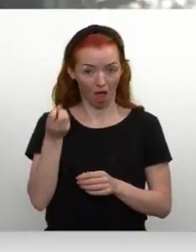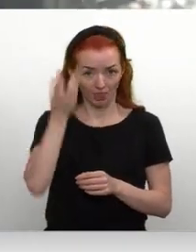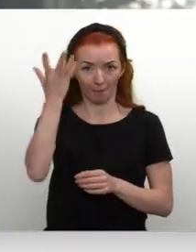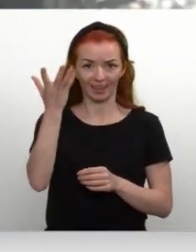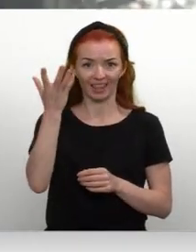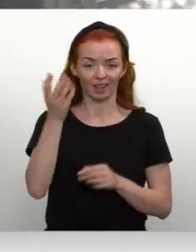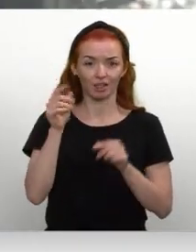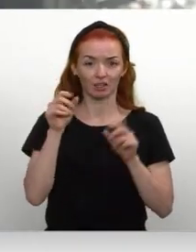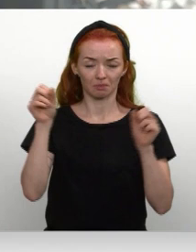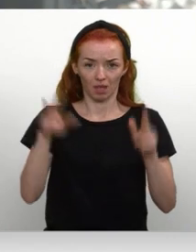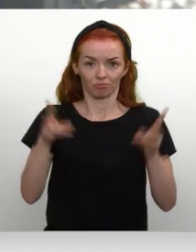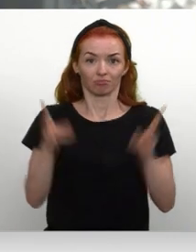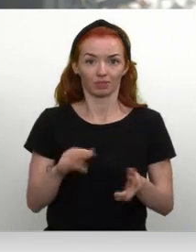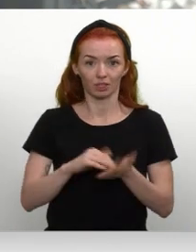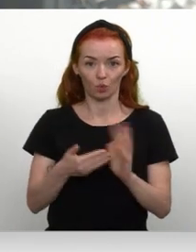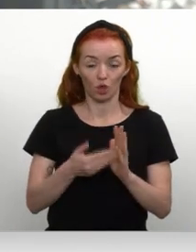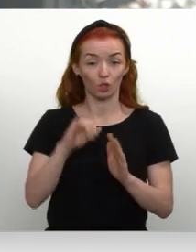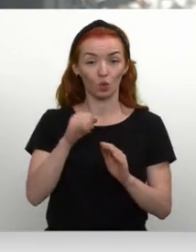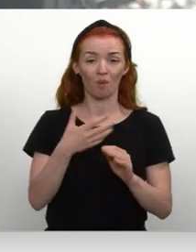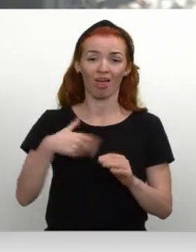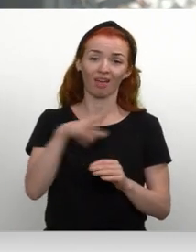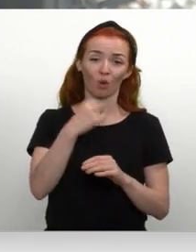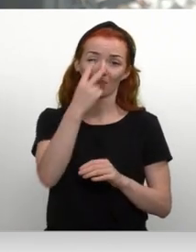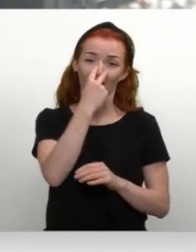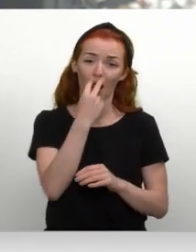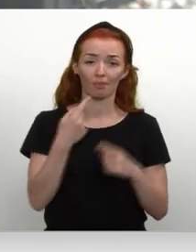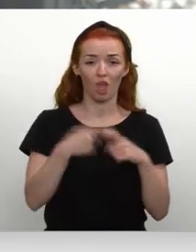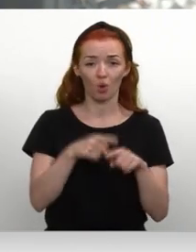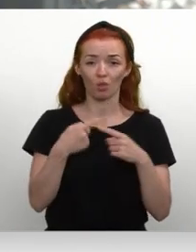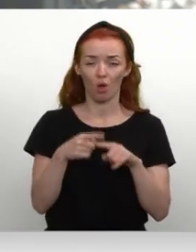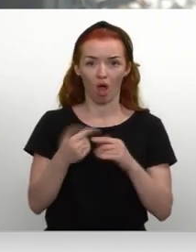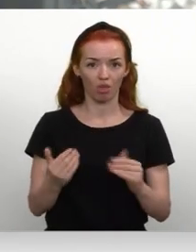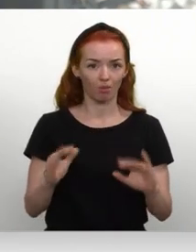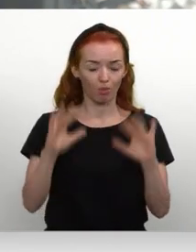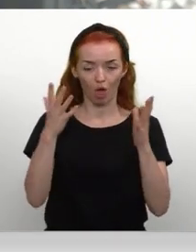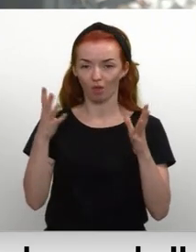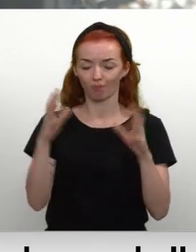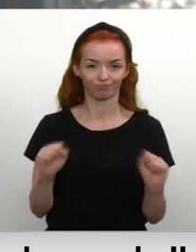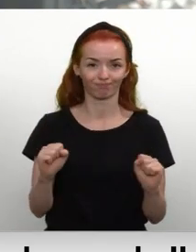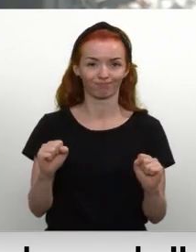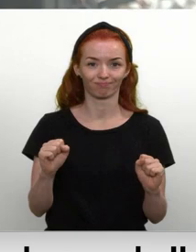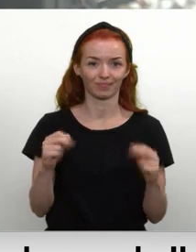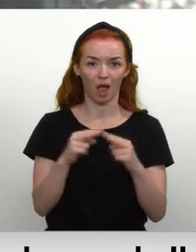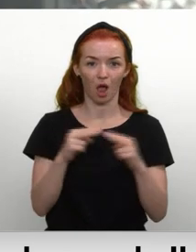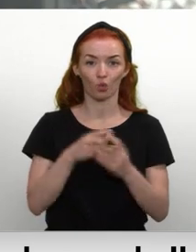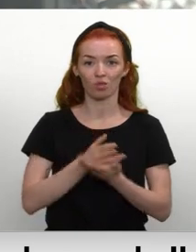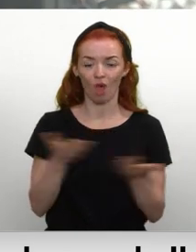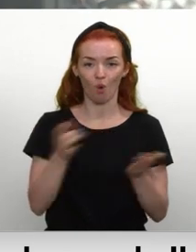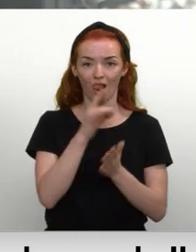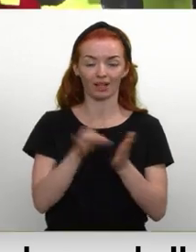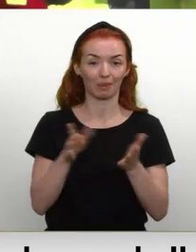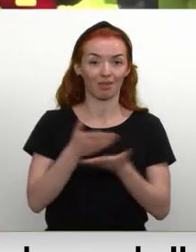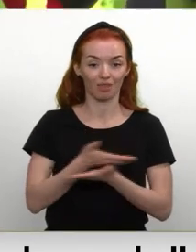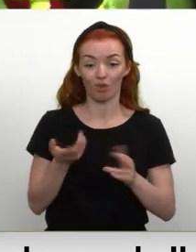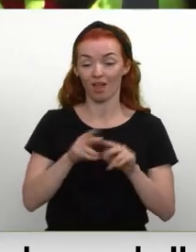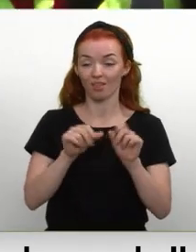situācijās, jo pie tehnoloģijā mēs esam visu pieraduši. Tagad pēkšņi pārtrūkst kaut kādi sakari elektrības vēl kaut kas un